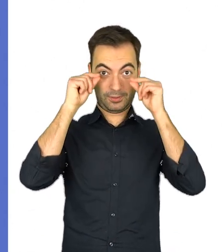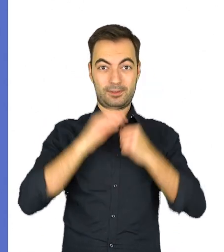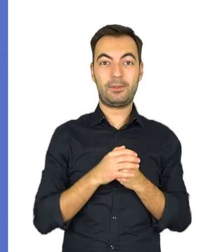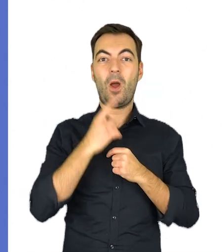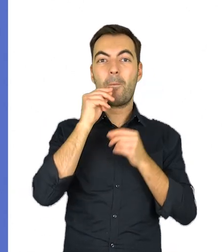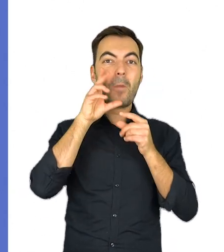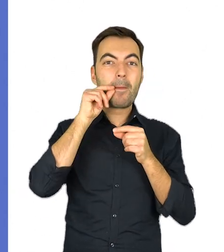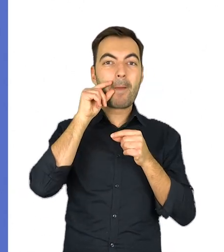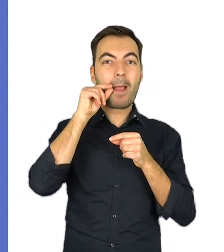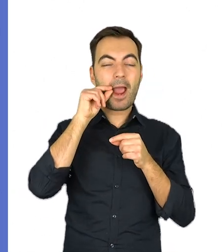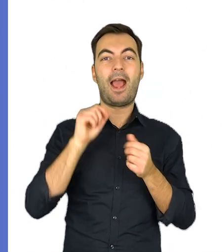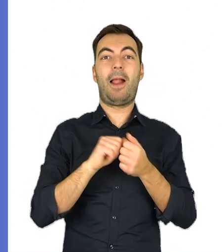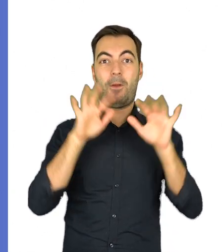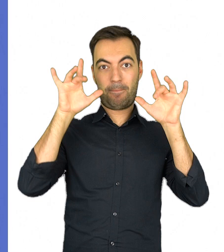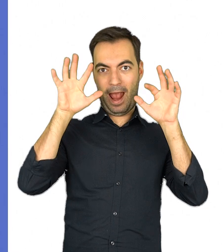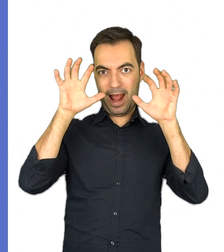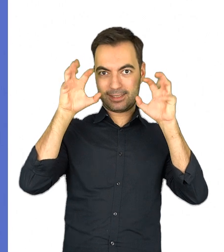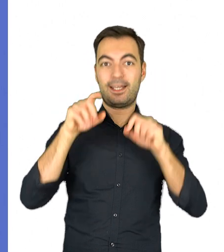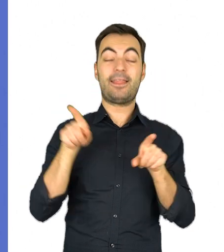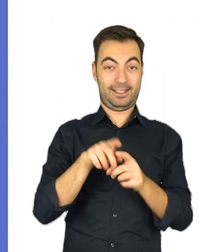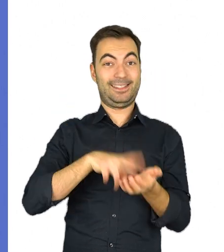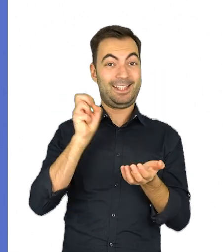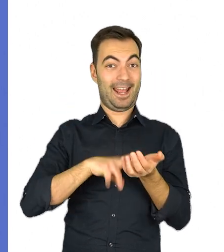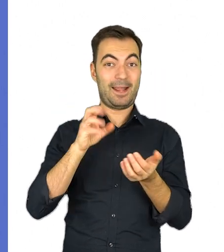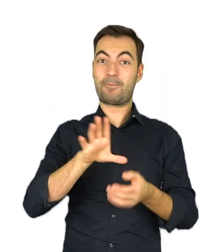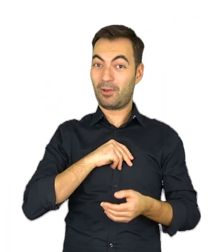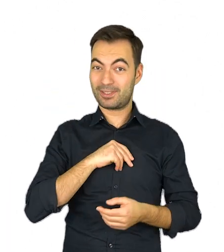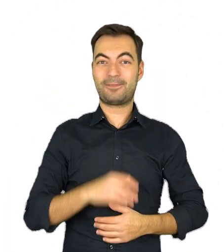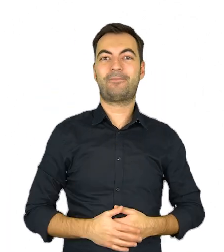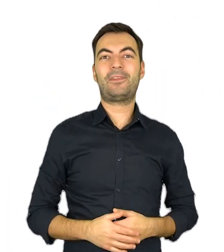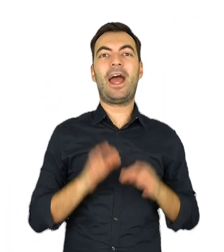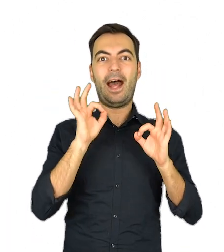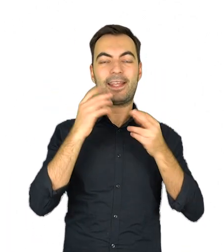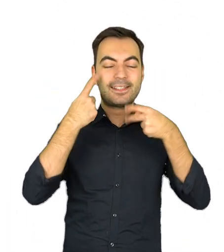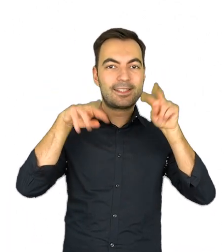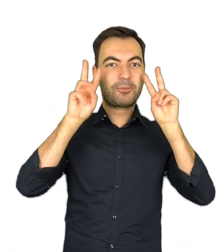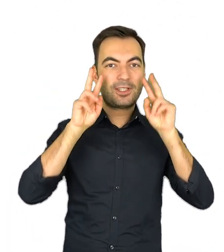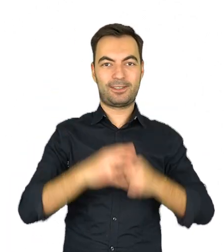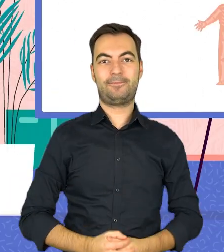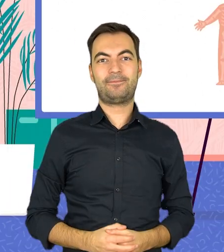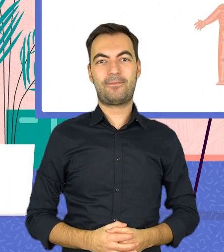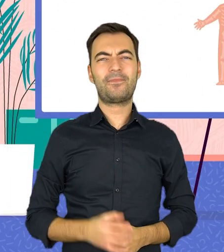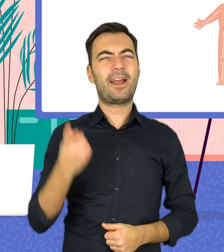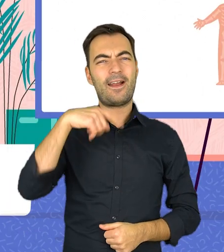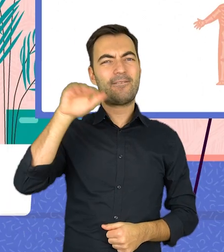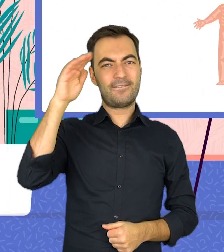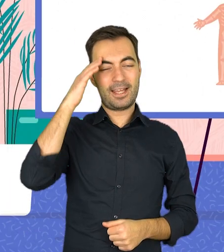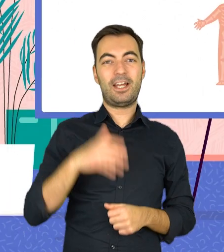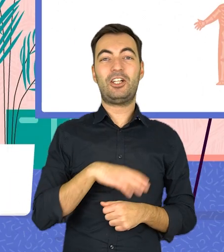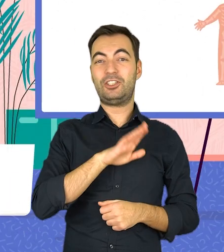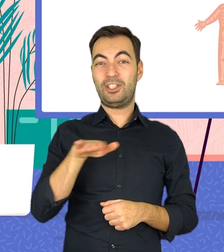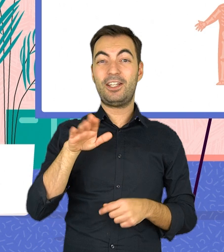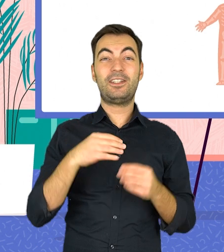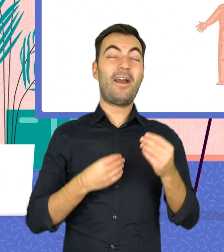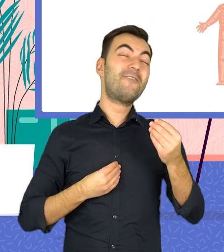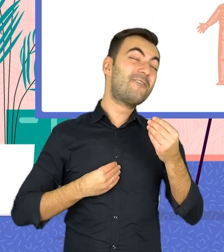brugać oczami, poruszać ustami czy palcami, no i podskakiwać. A teraz Was zaskoczę. Wiecie o tym, że